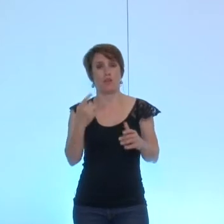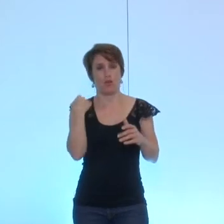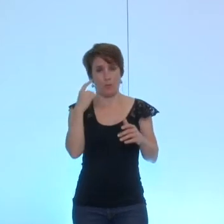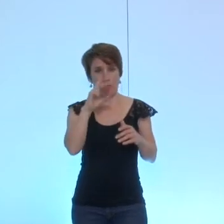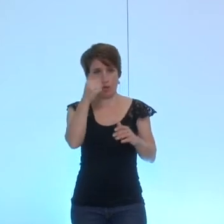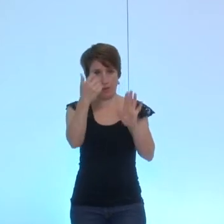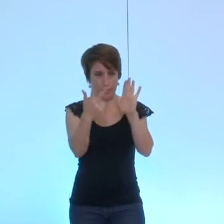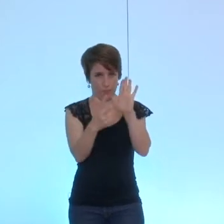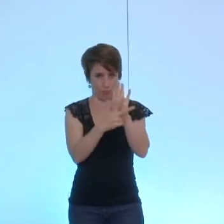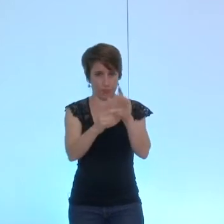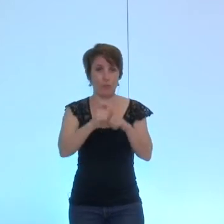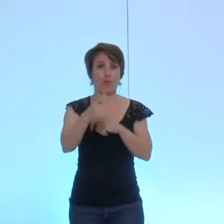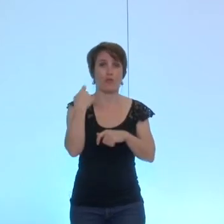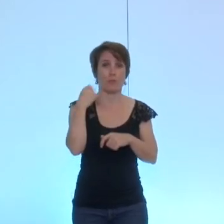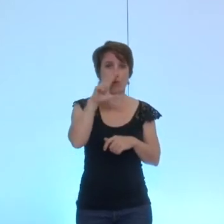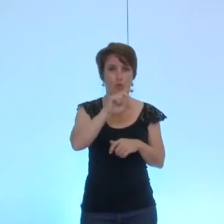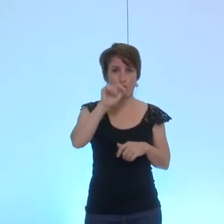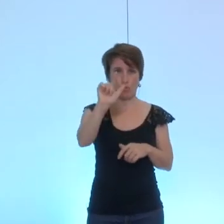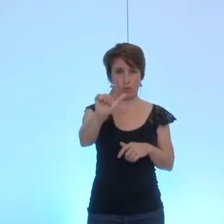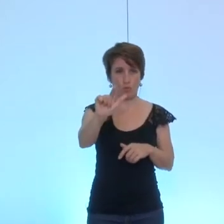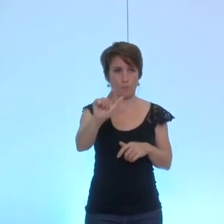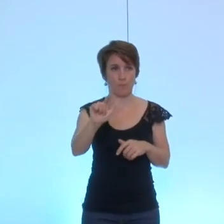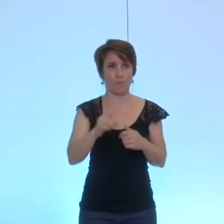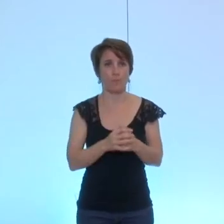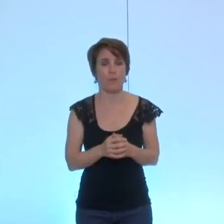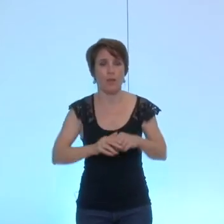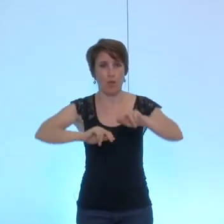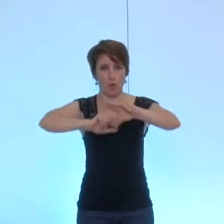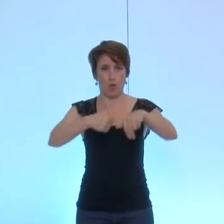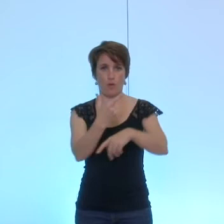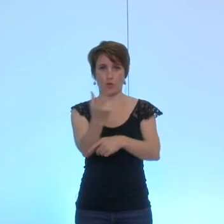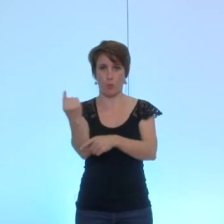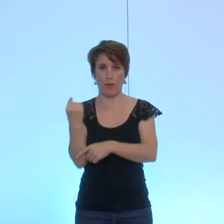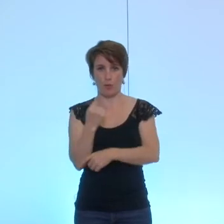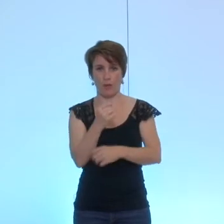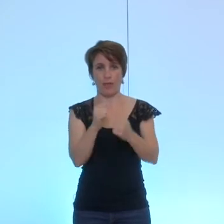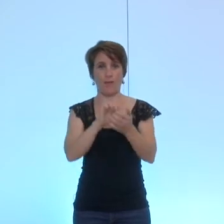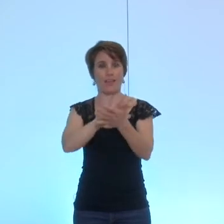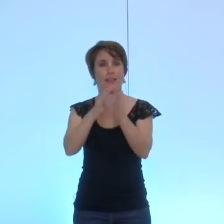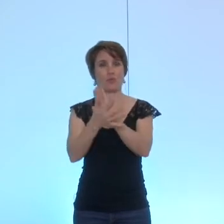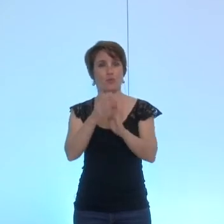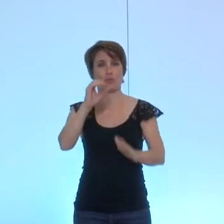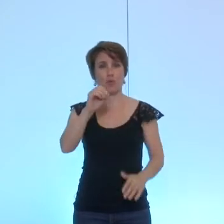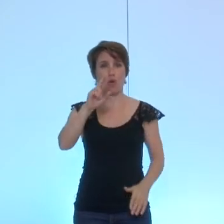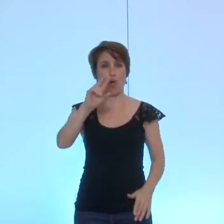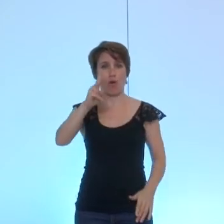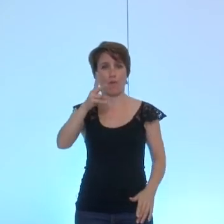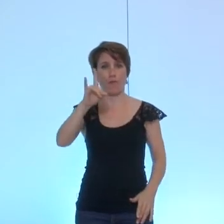adoptée délibération numéro 32 convention de partenariat avec l'association Orpheo Musique du Monde